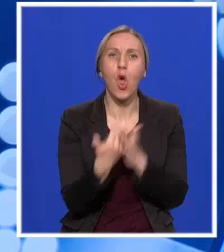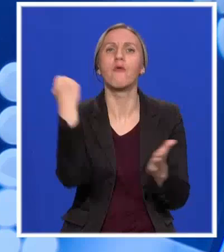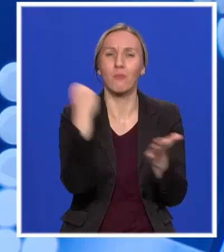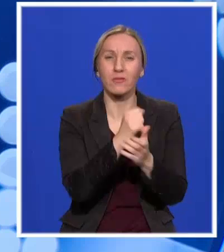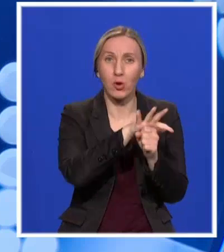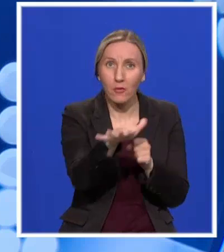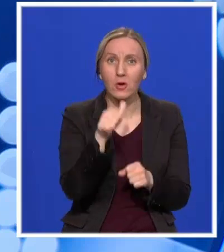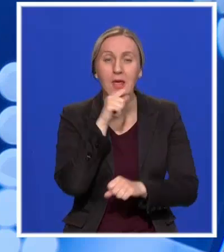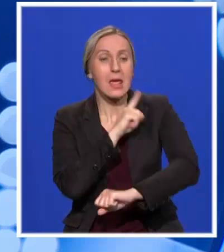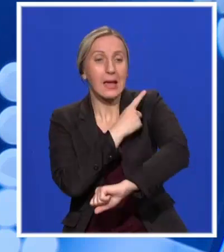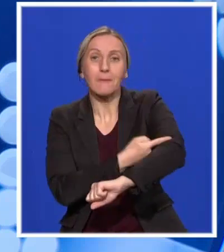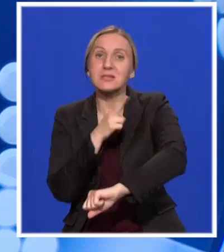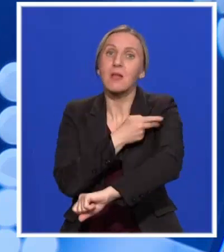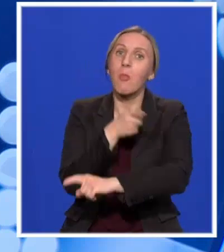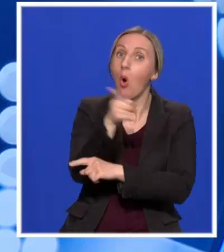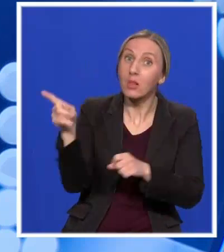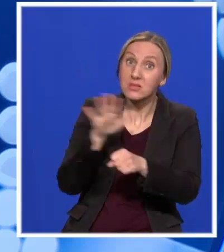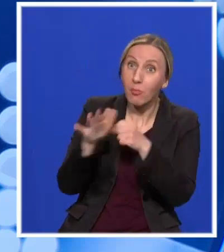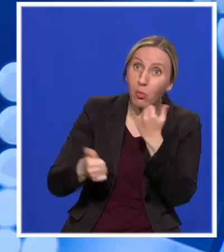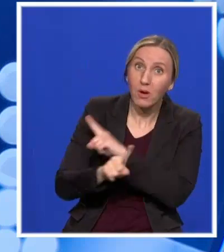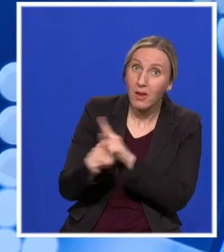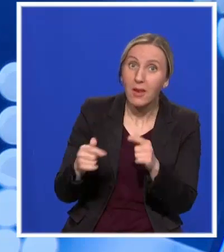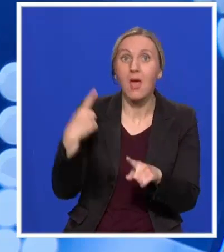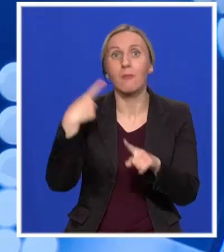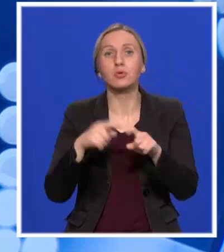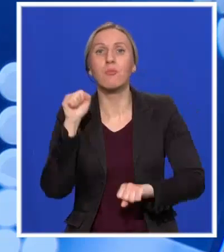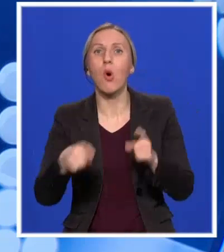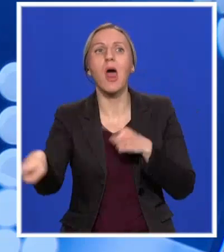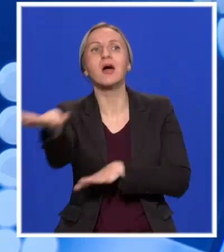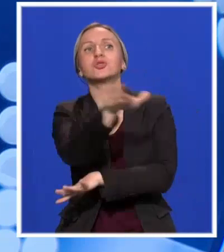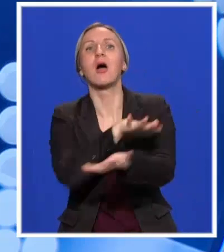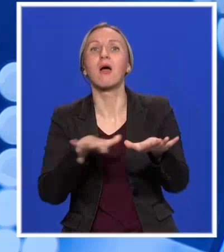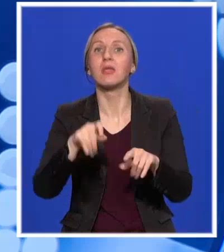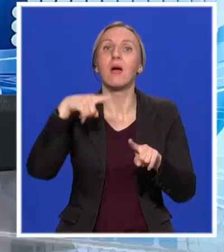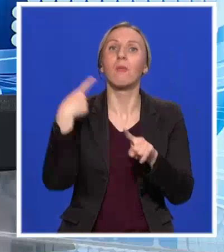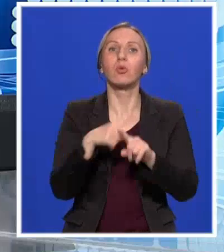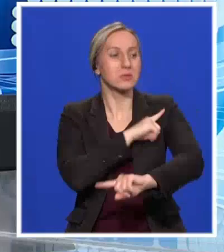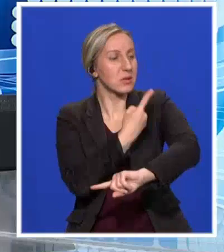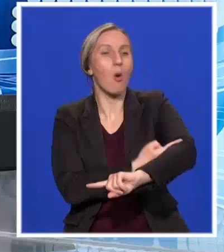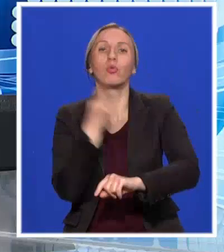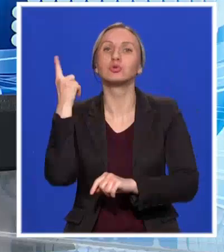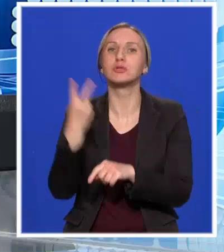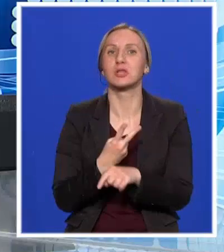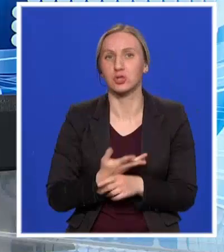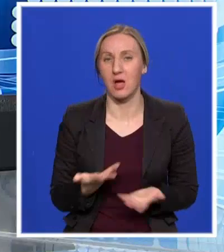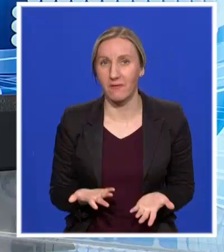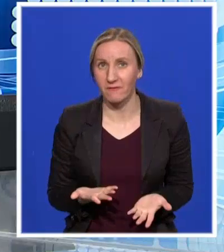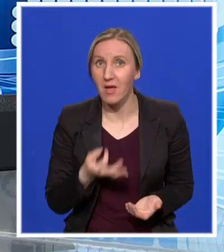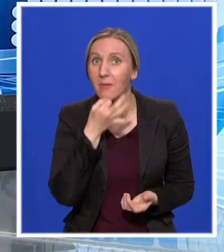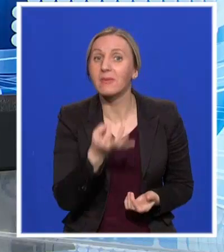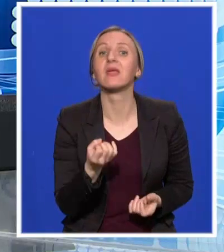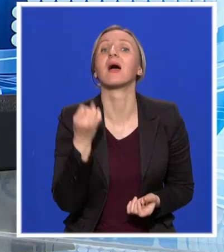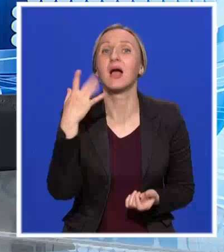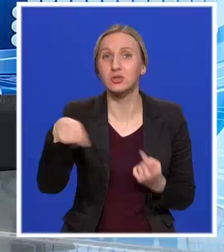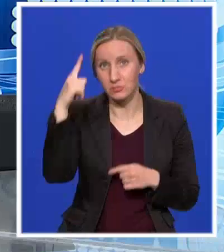kapacitete zdravstvenih ustanova, i ponašanje ljudi na terenu, i kapacitete države. I kada će se znati epilog, odnosno rezultati procena?